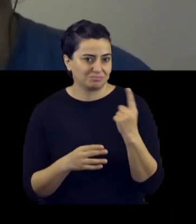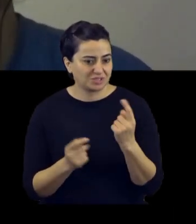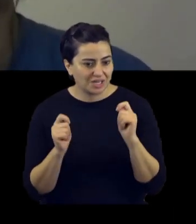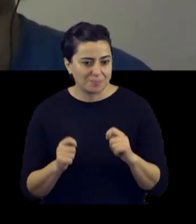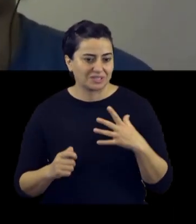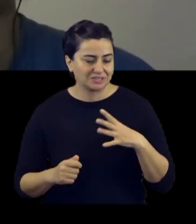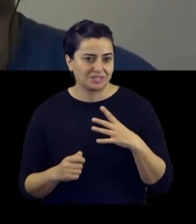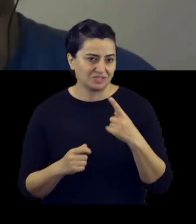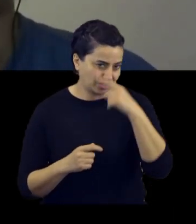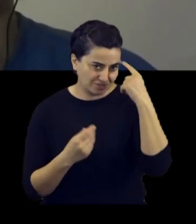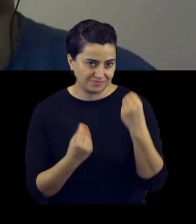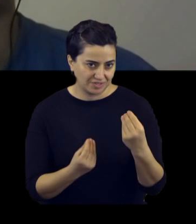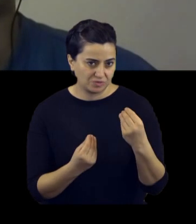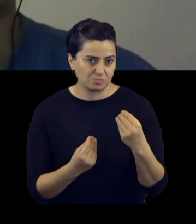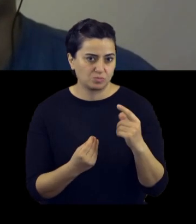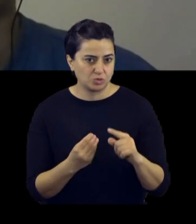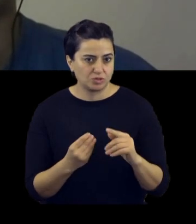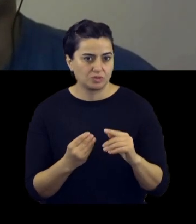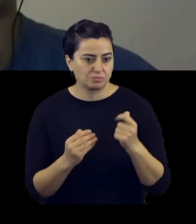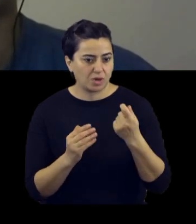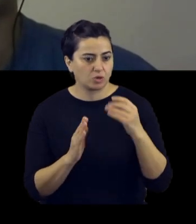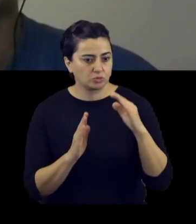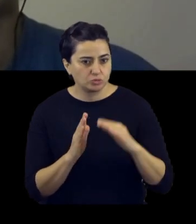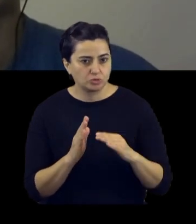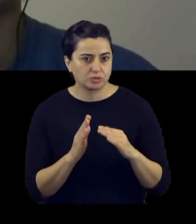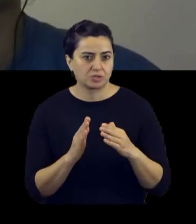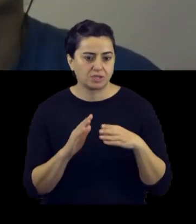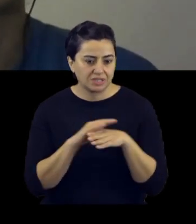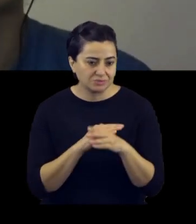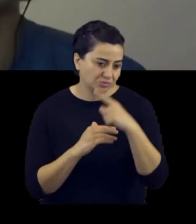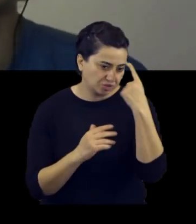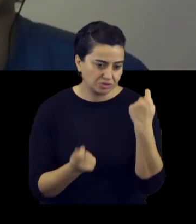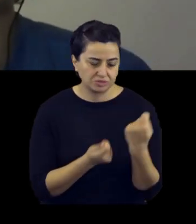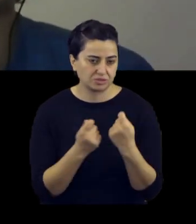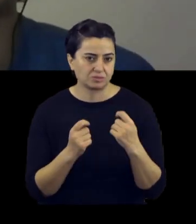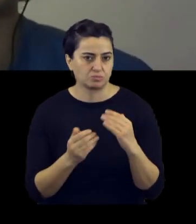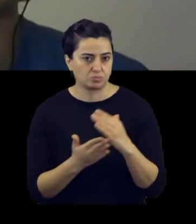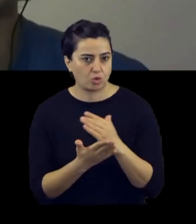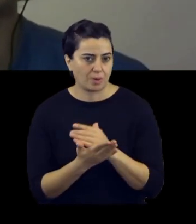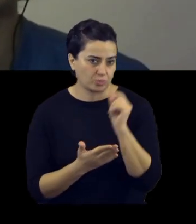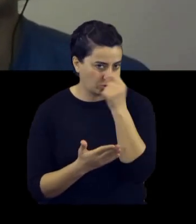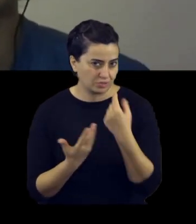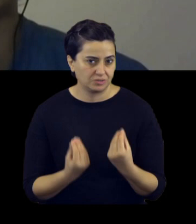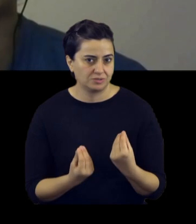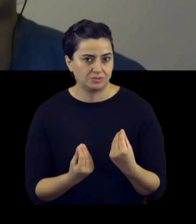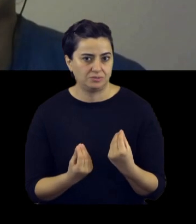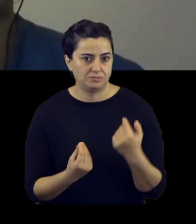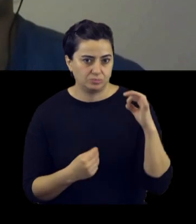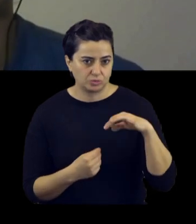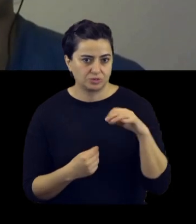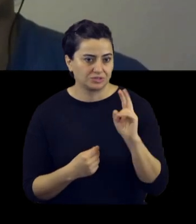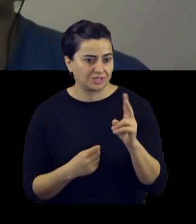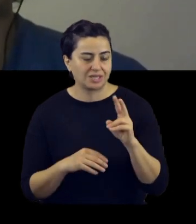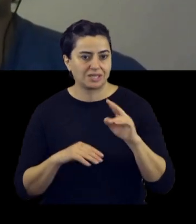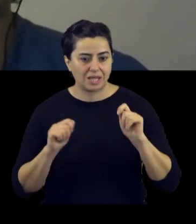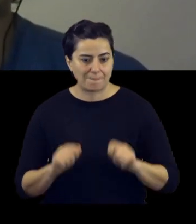bir şeyler yapmak isteyenlere birçok imkan sunuyor. Bunun giderek maliyeti düşüyor, adım atmak kolaylaşıyor, programlamak kolaylaşıyor. Bugün